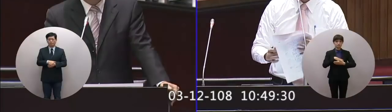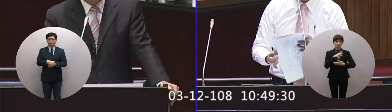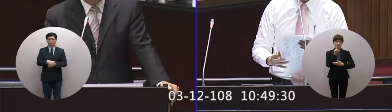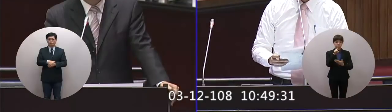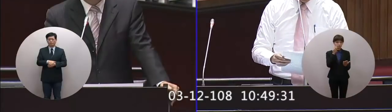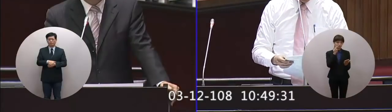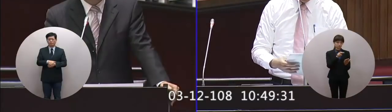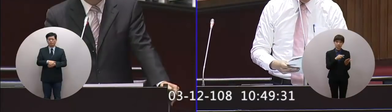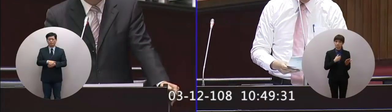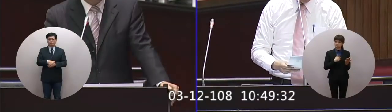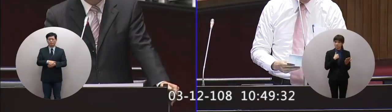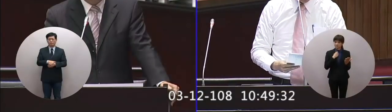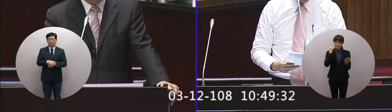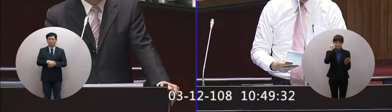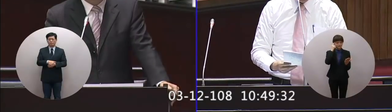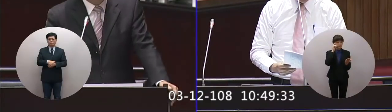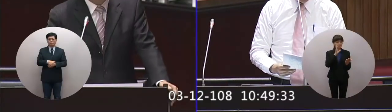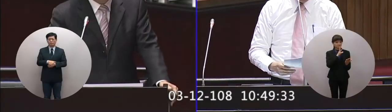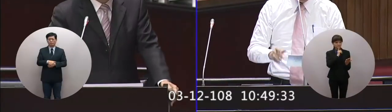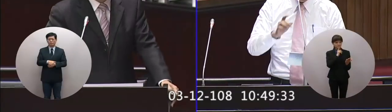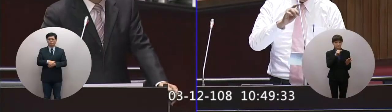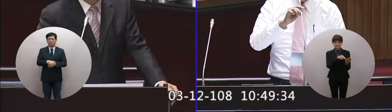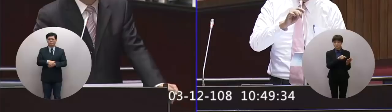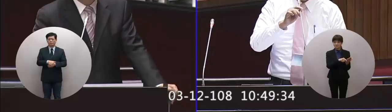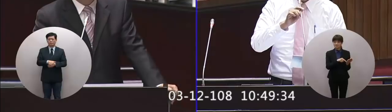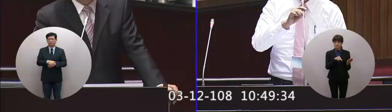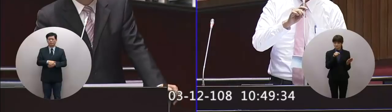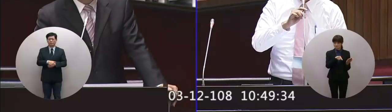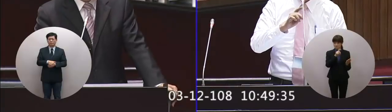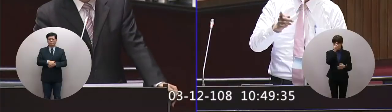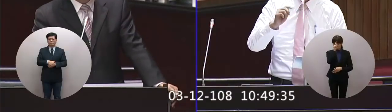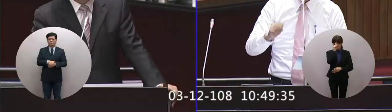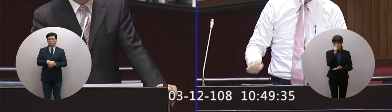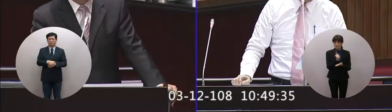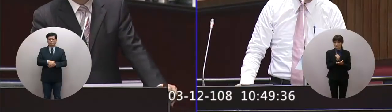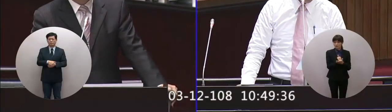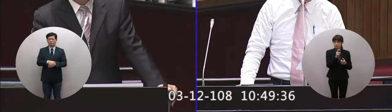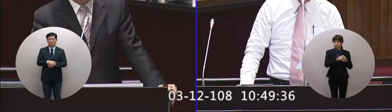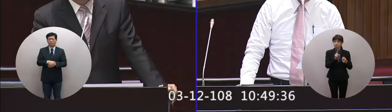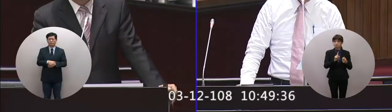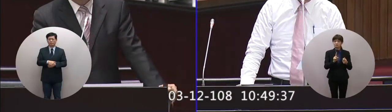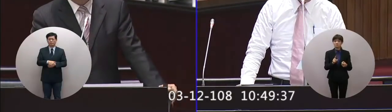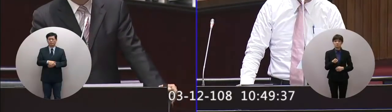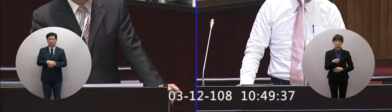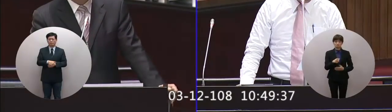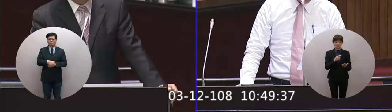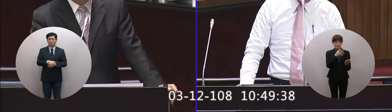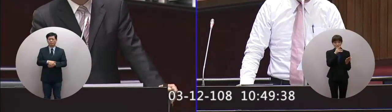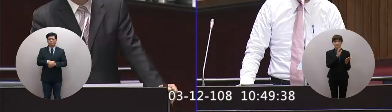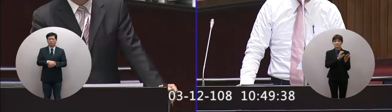我真的覺得欸很奇怪你們的預期效益我直接念給部長聽